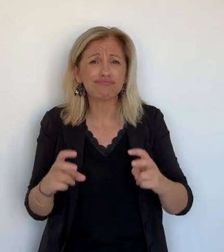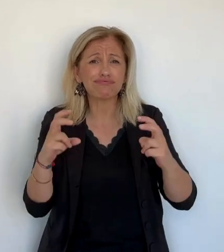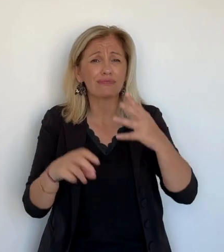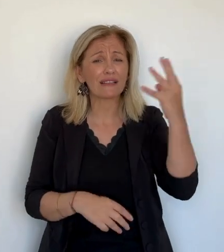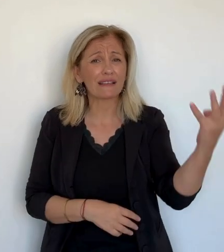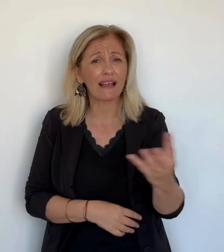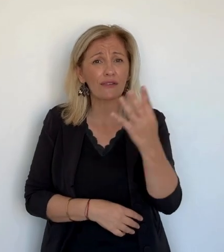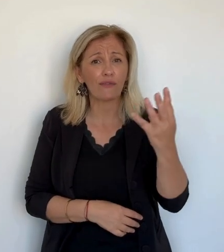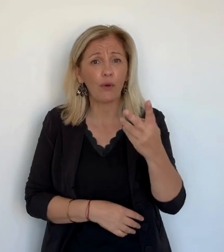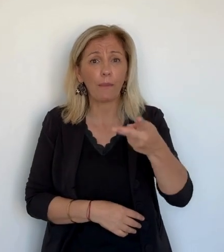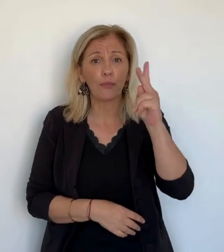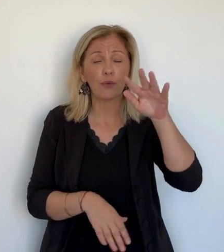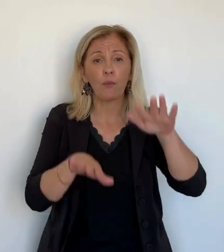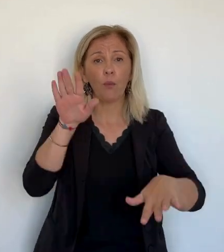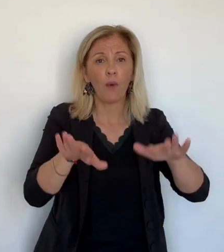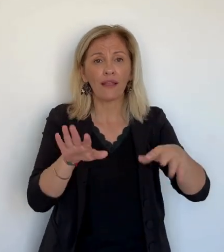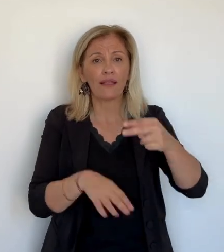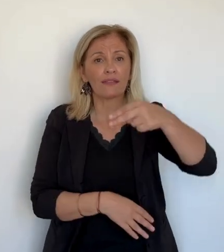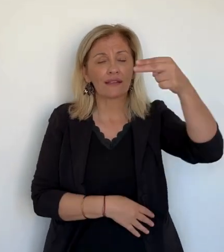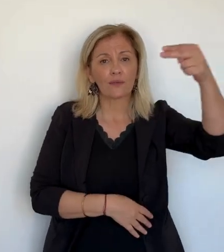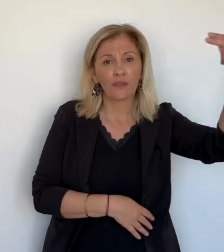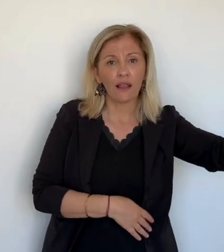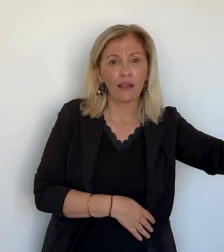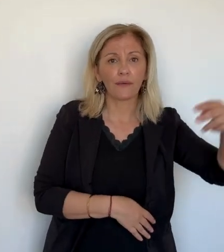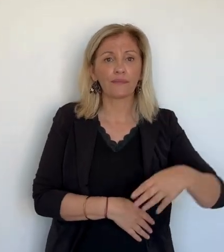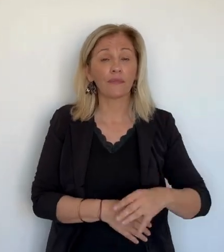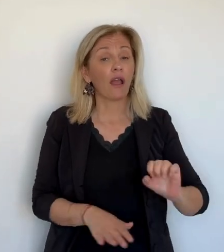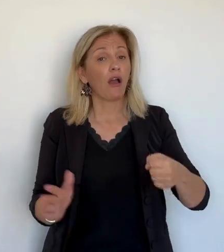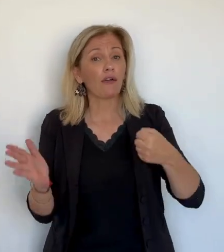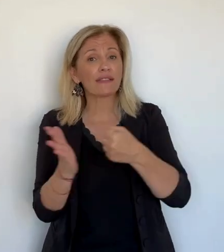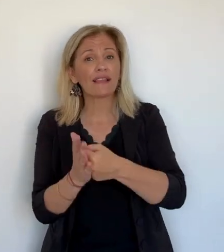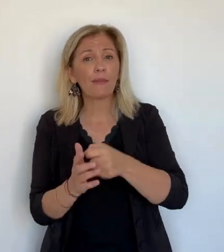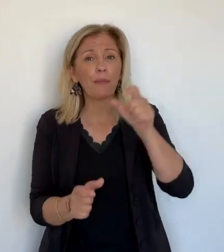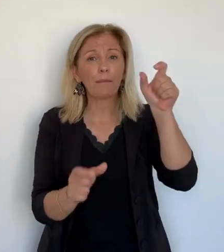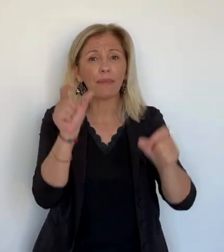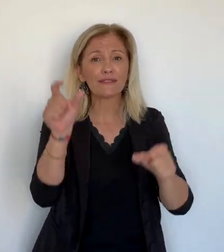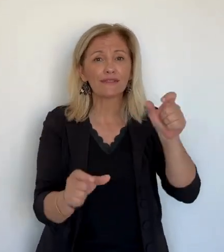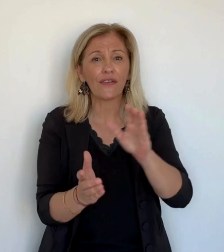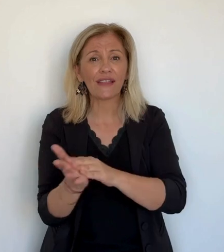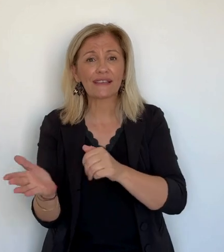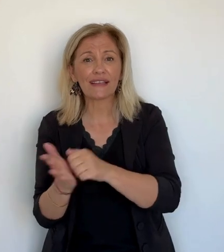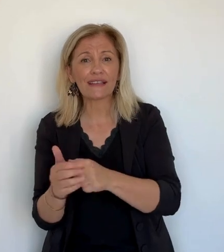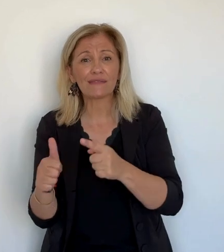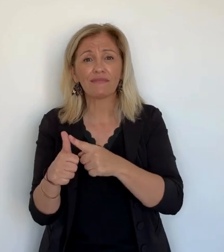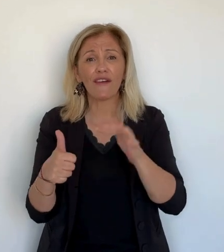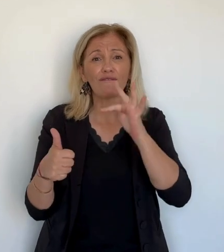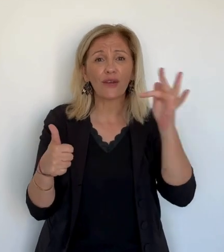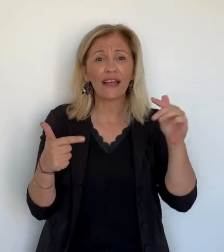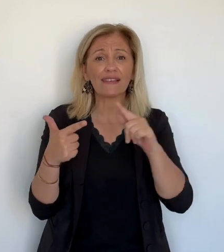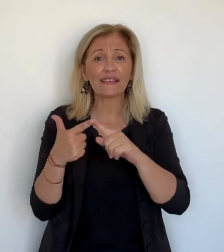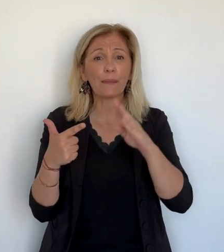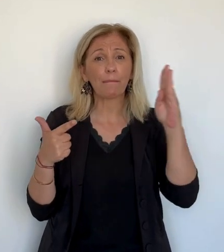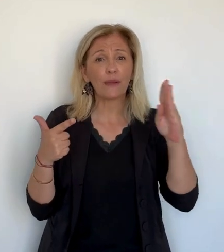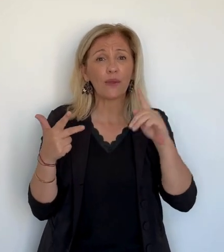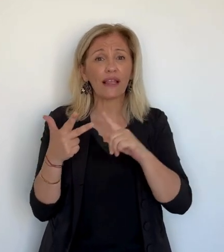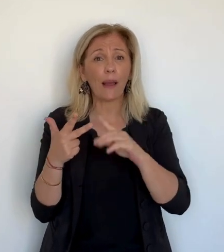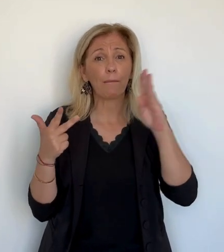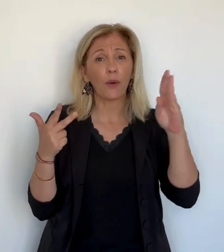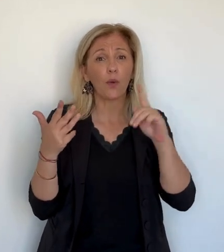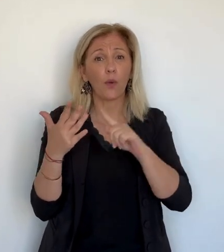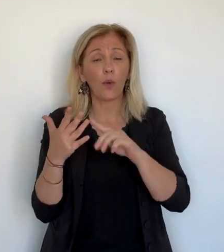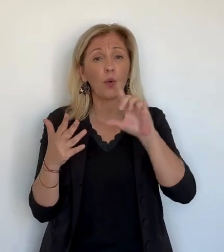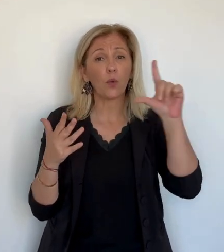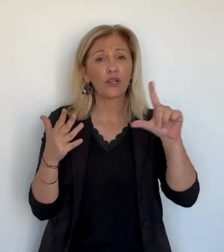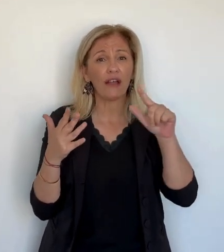nationale. En termes d'inscrits, Fouriani, Bigou, Yaborgo et Louchane en totalisent aujourd'hui 20 000. Soit quasiment autant que